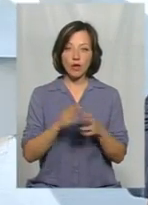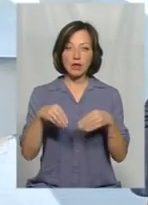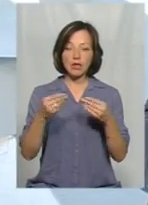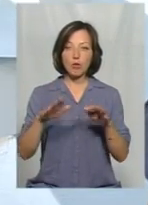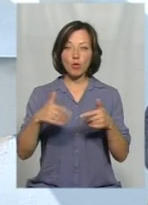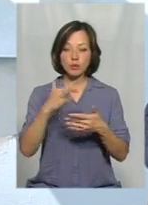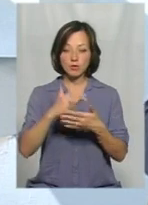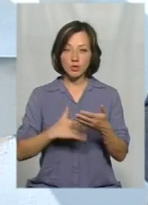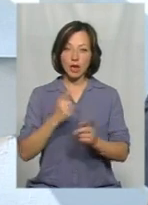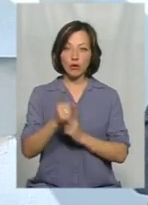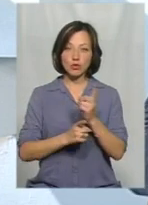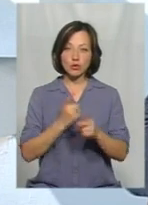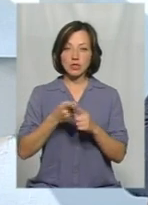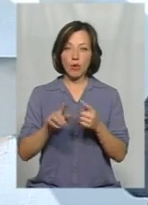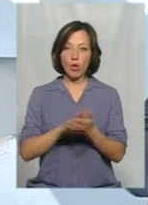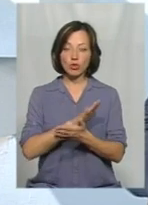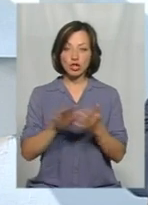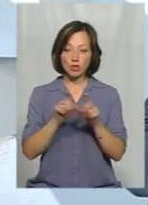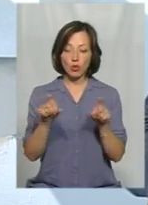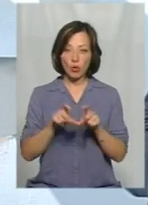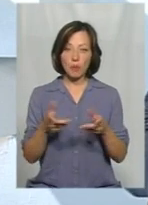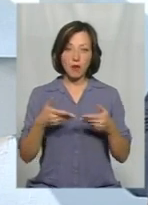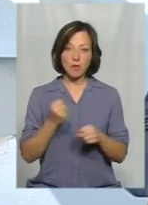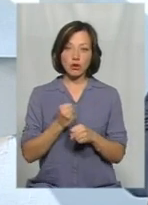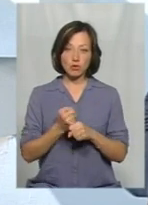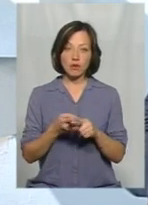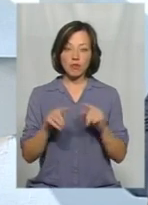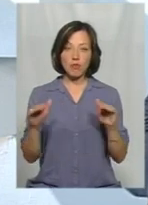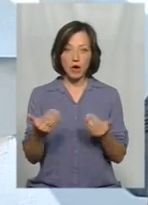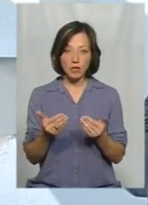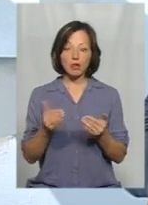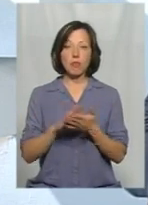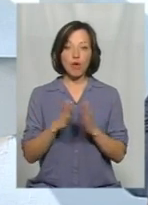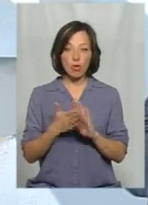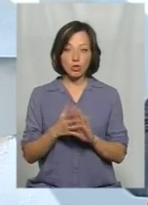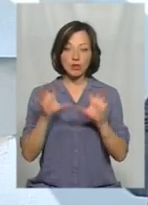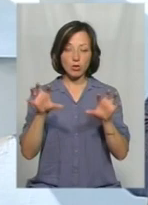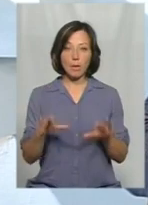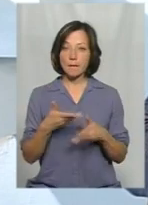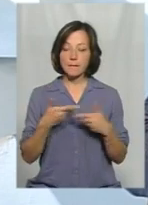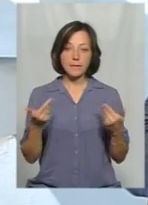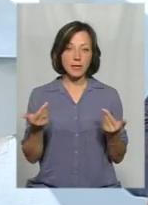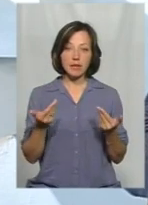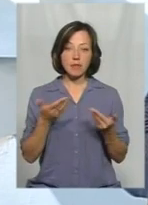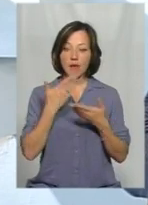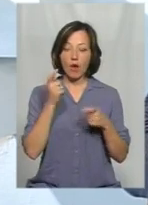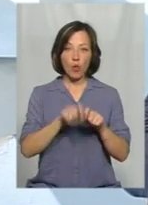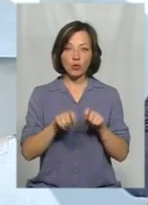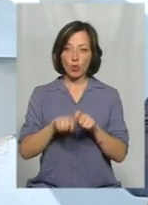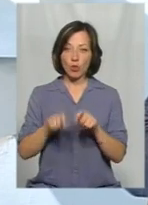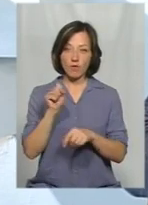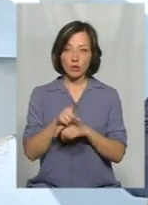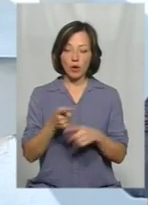пропозиції по реконструкції самих очисних спорудах. От ми і працюємо в межах визначеного положення законодавства. Ми не маємо контрольної функції.